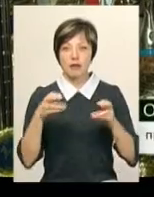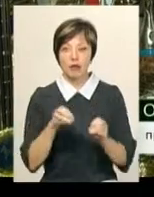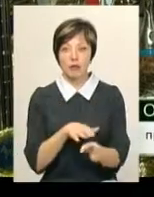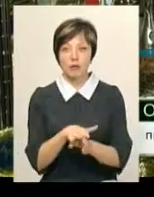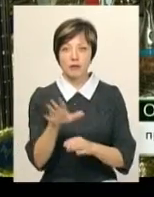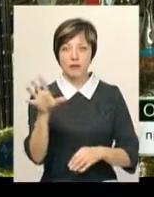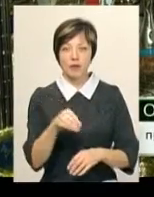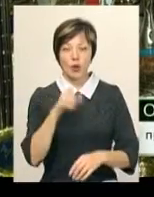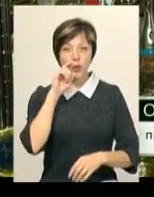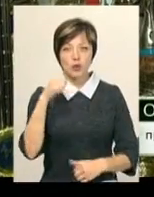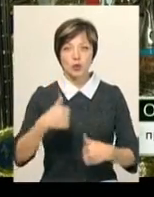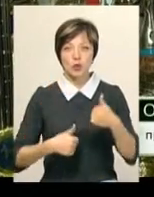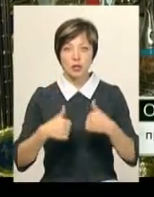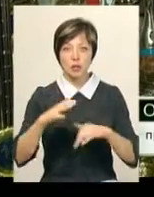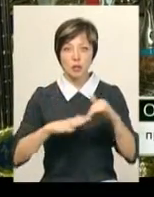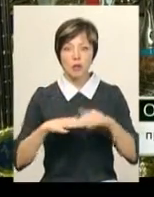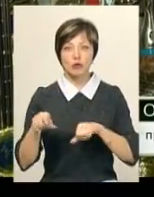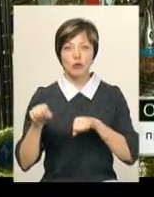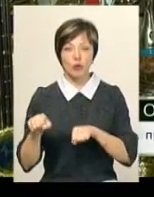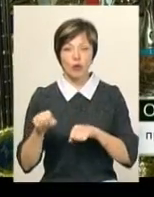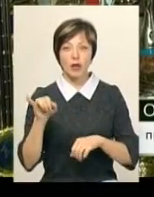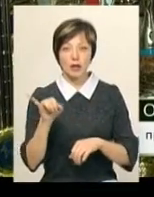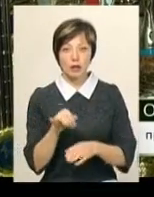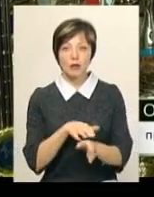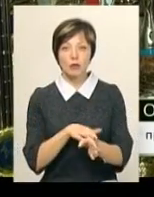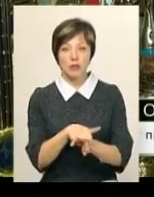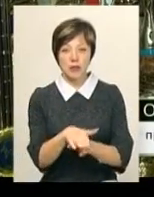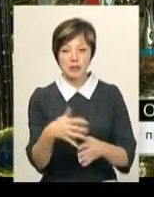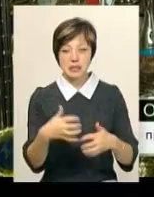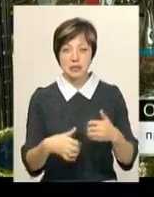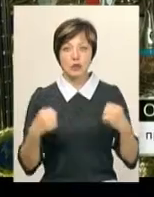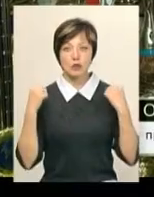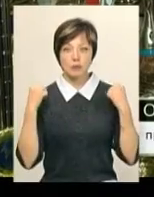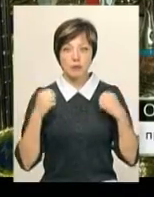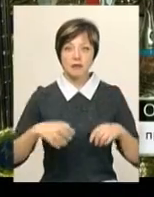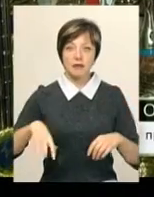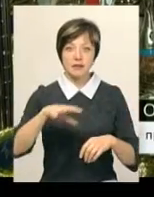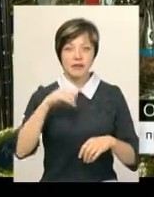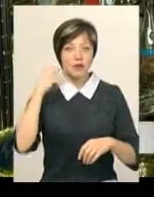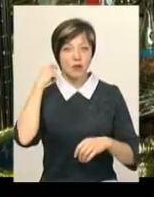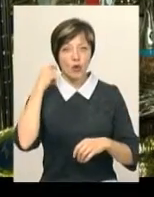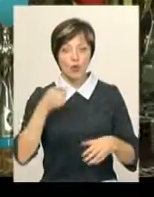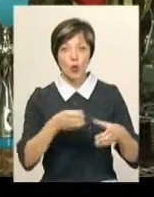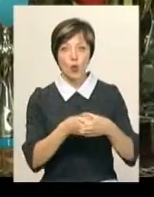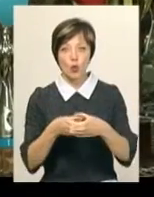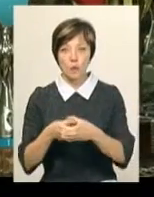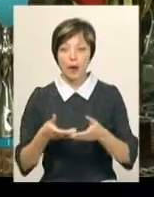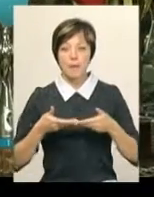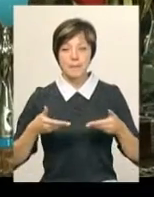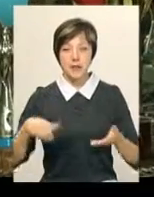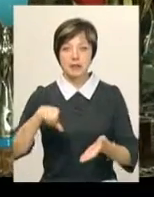всеукраїнський турнір з рукопашного бою. Він відбувався серед спортсменів усіх вікових груп. Ми